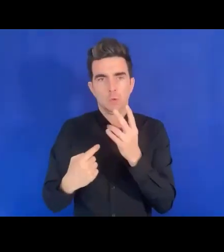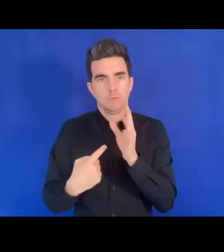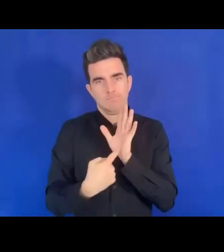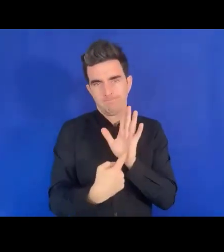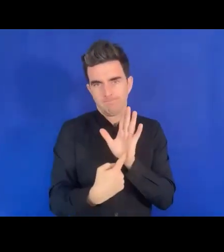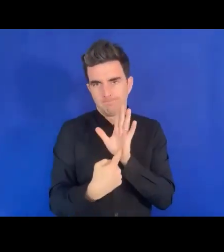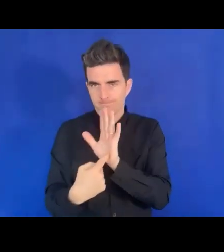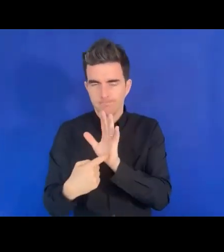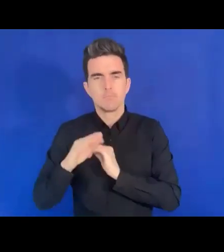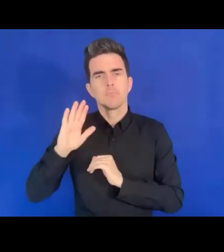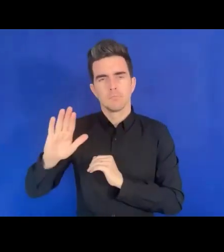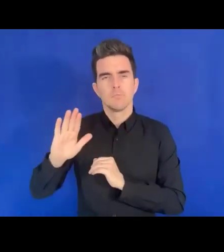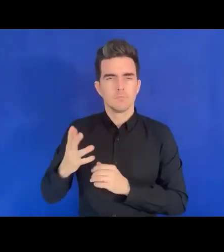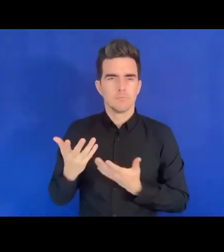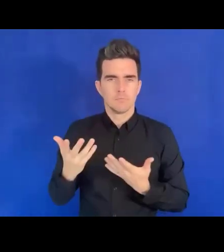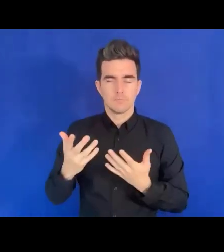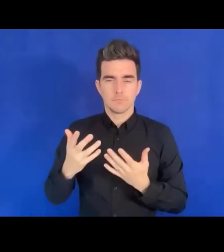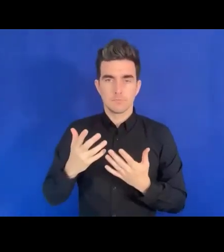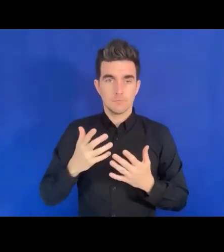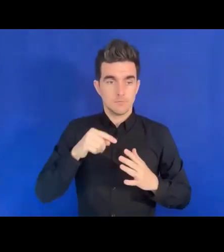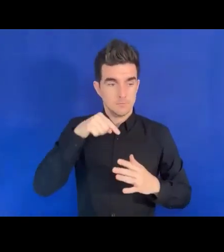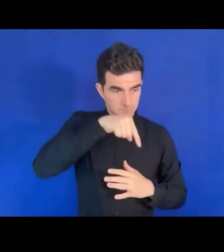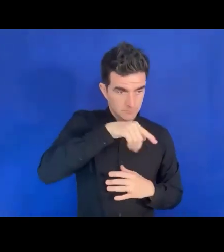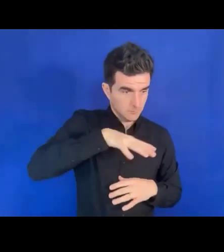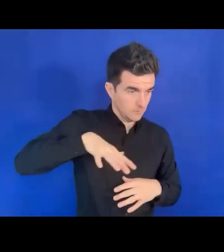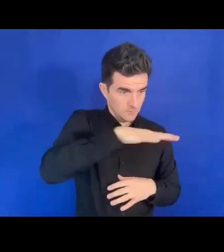exemples des villes.